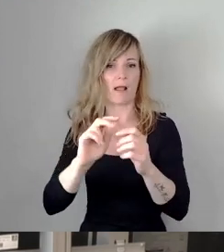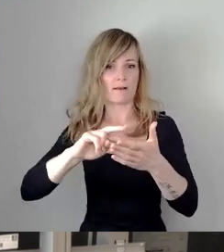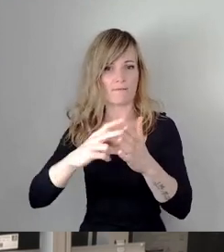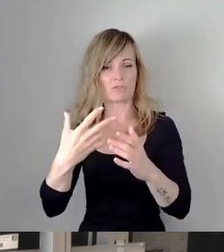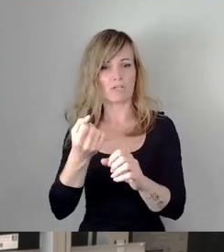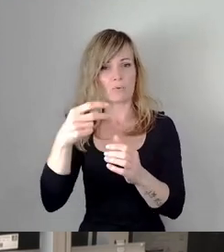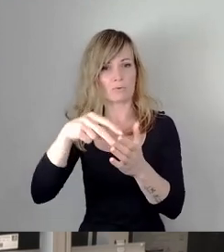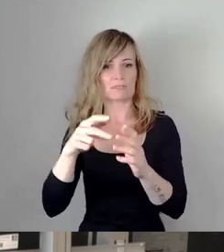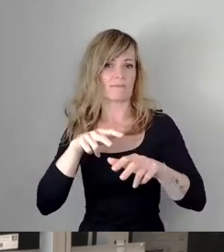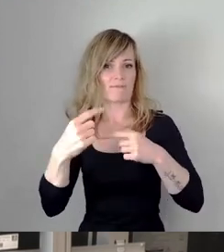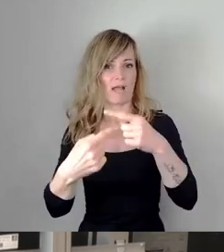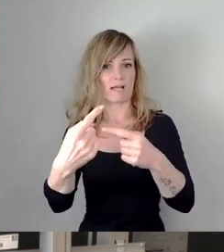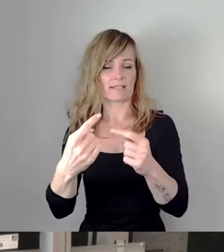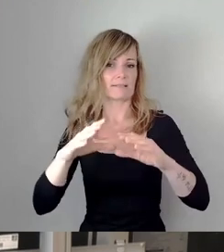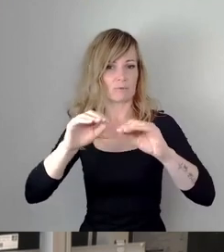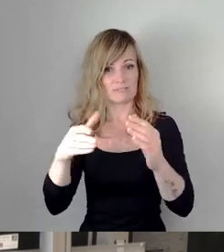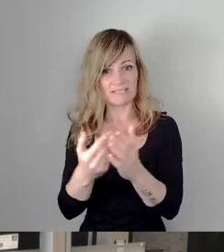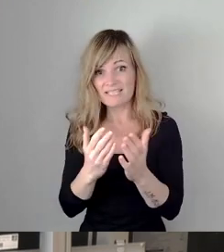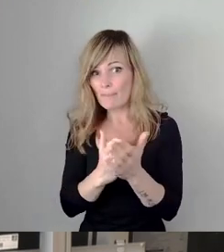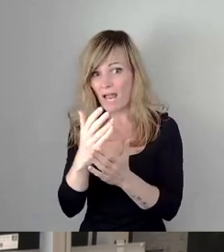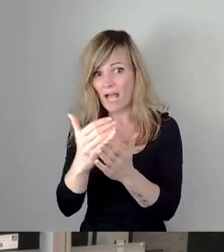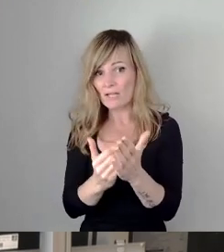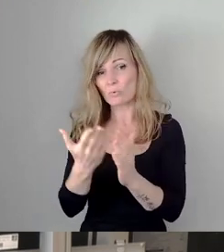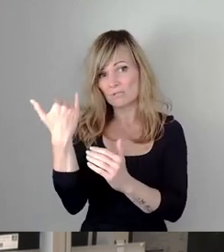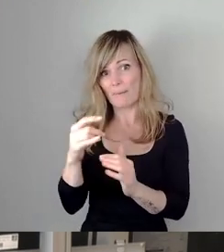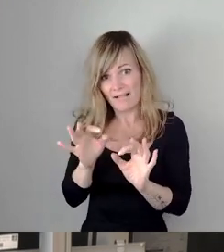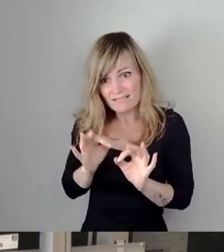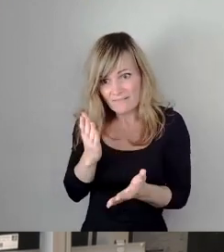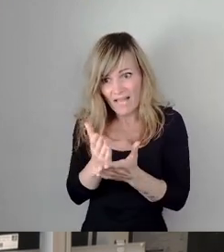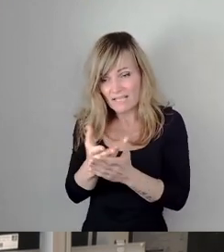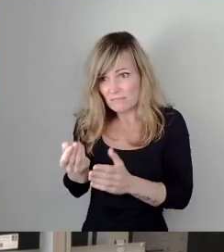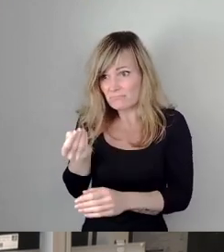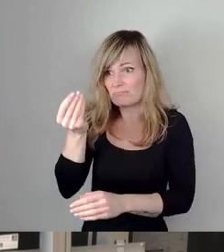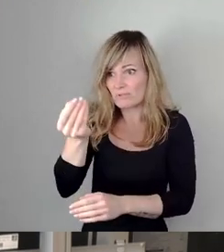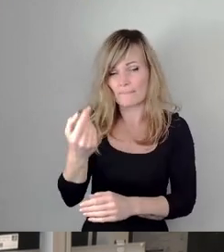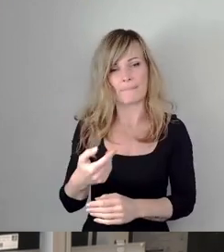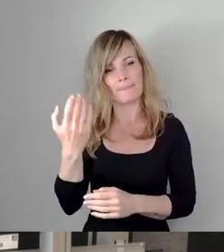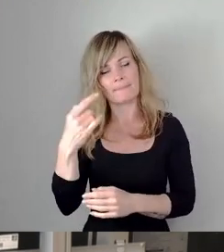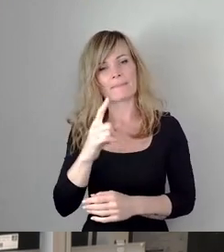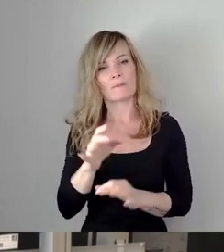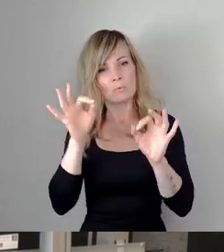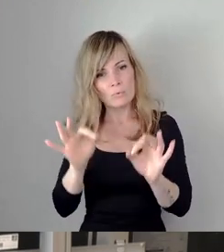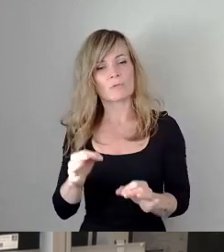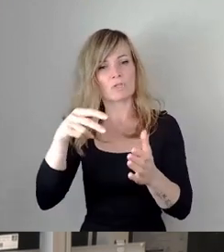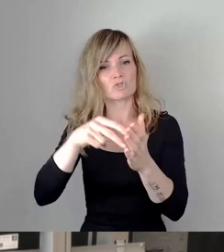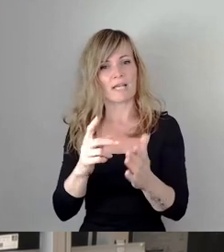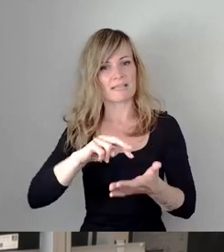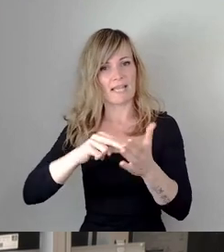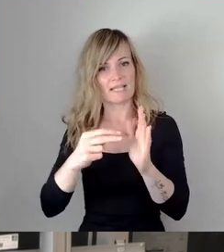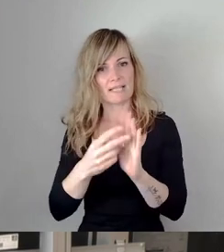verwenden. Denn diese Planungen waren einreichungsreif. Diese Planungen wurden damals nach dem gültigen Stand der Technik von den städtischen Ämtern erstellt.